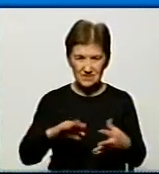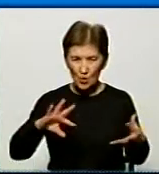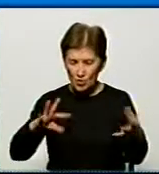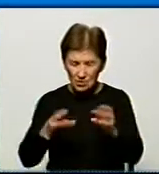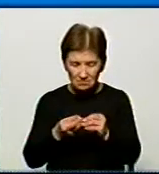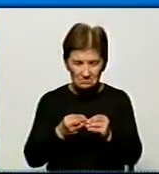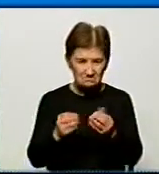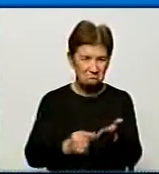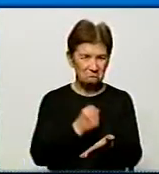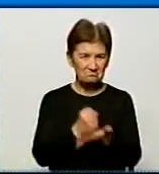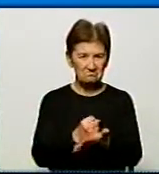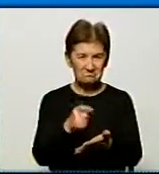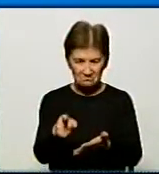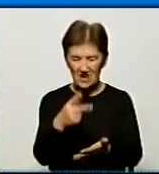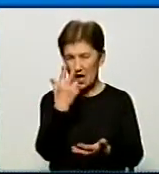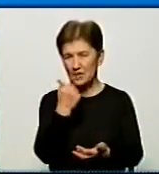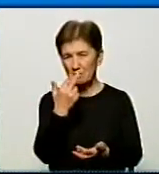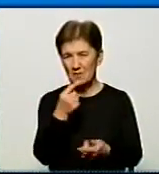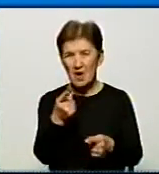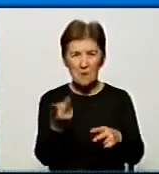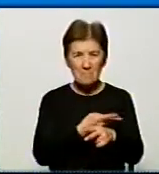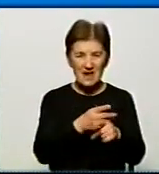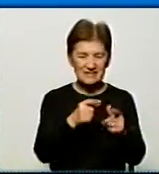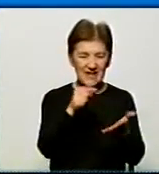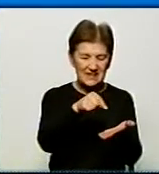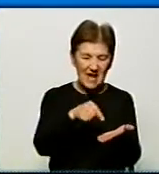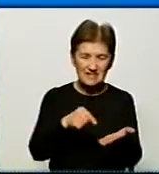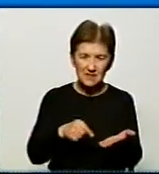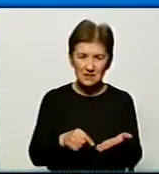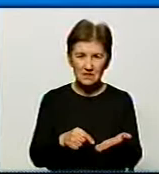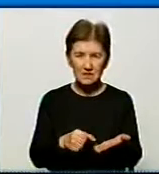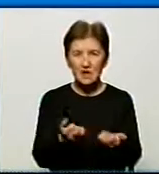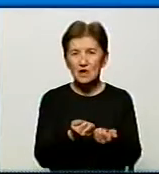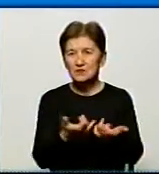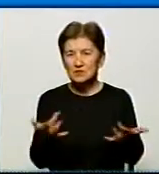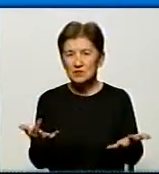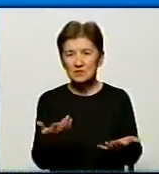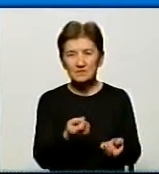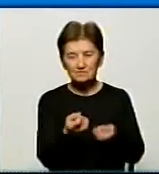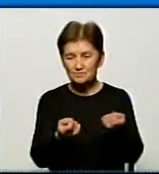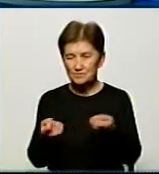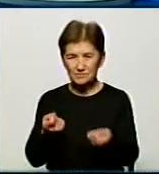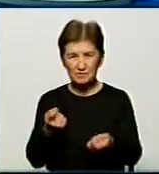гриб через відсутність експрес-тестів і ще кілька конкретних дрібних причин.